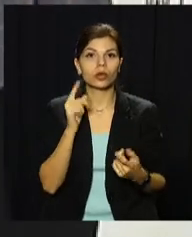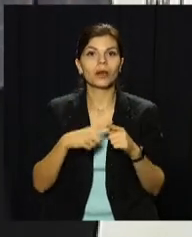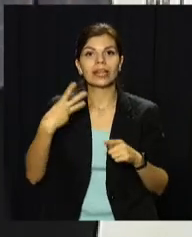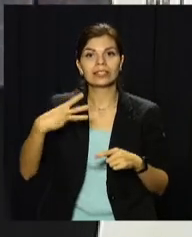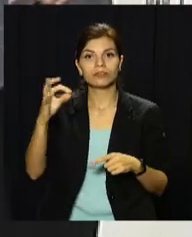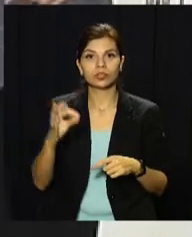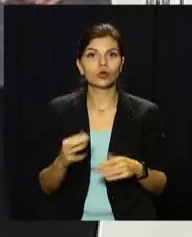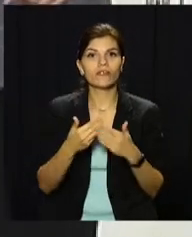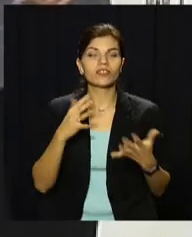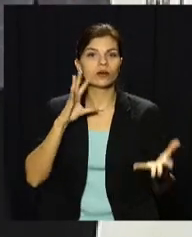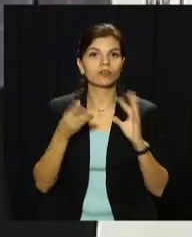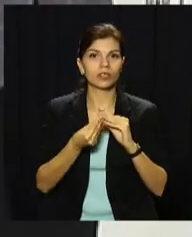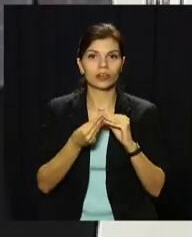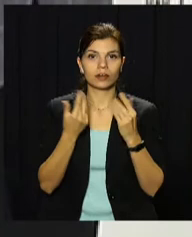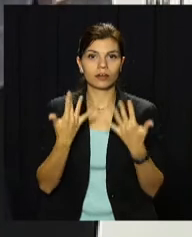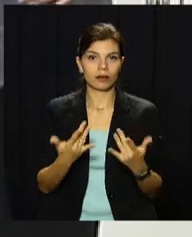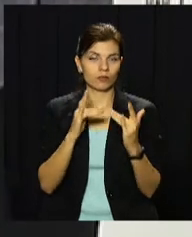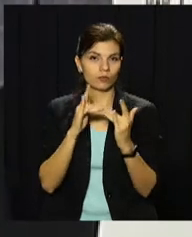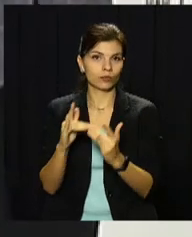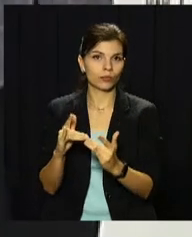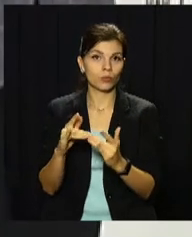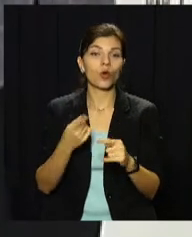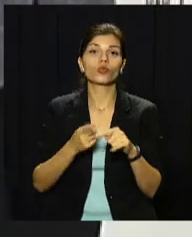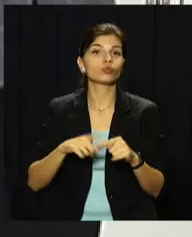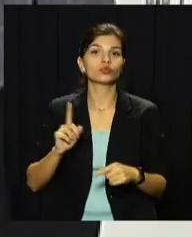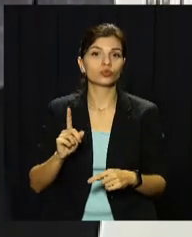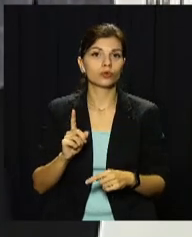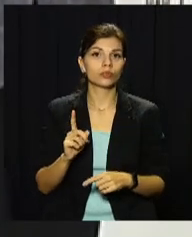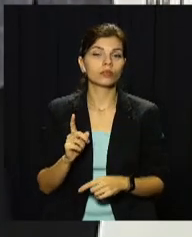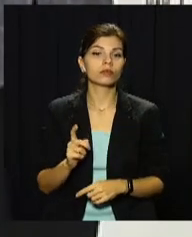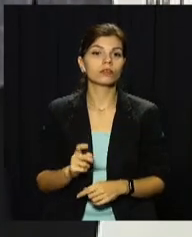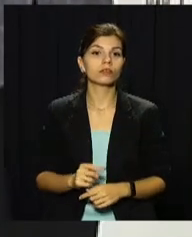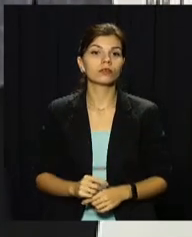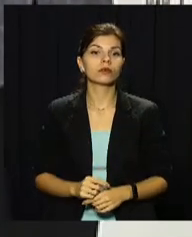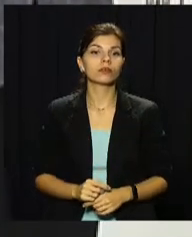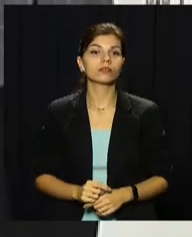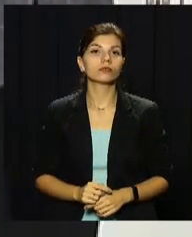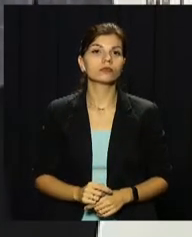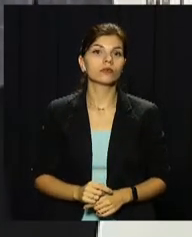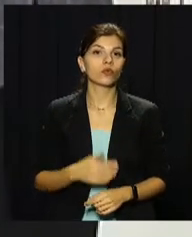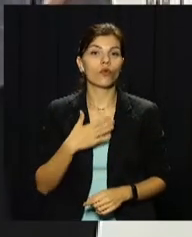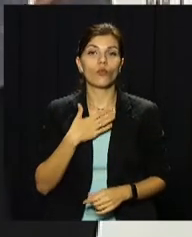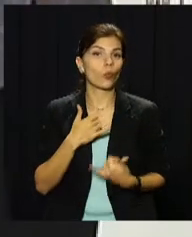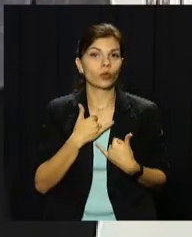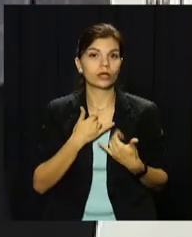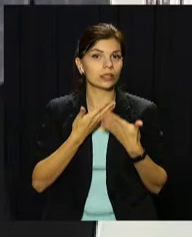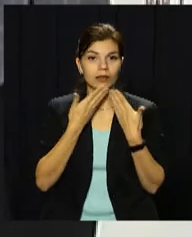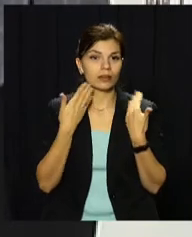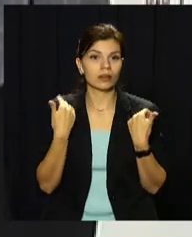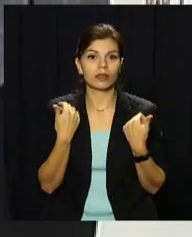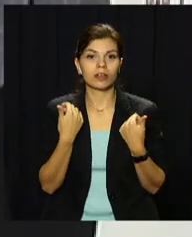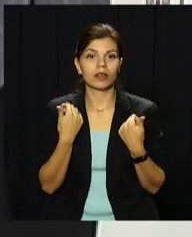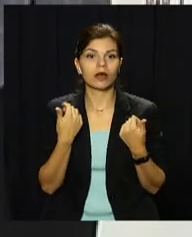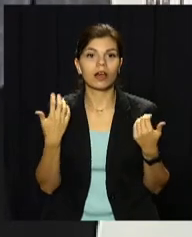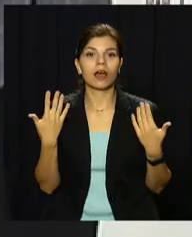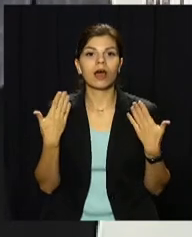% від загальної кількості ліжок. Тому що в нас немає конікул по